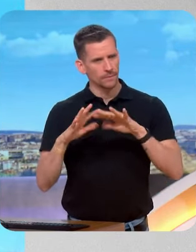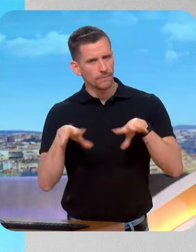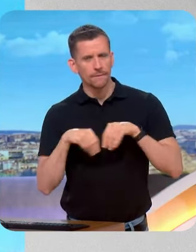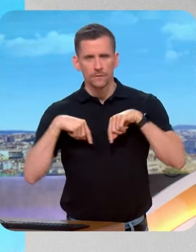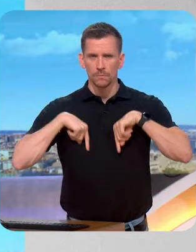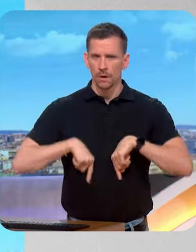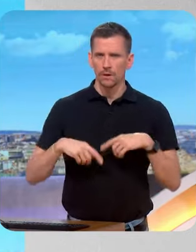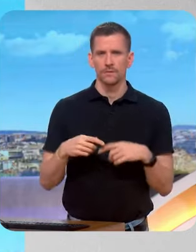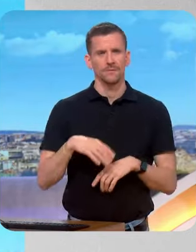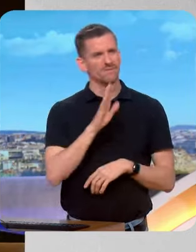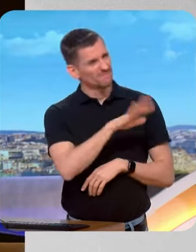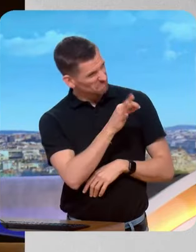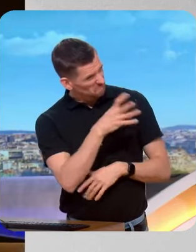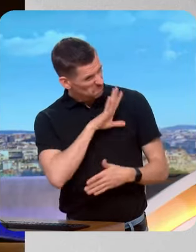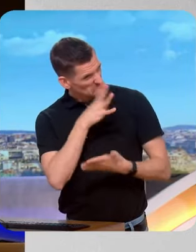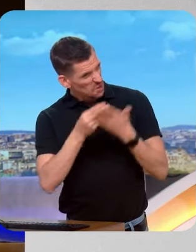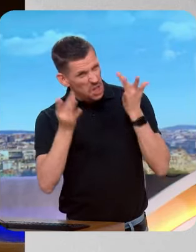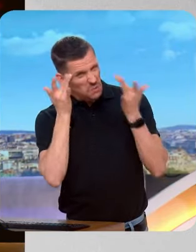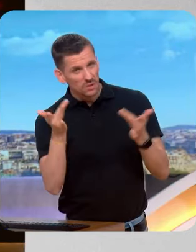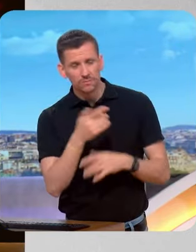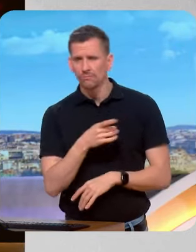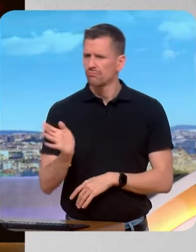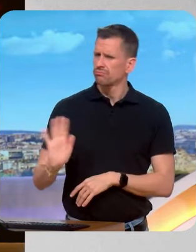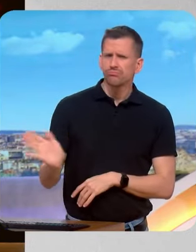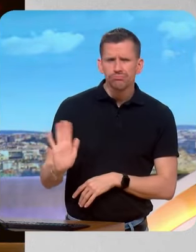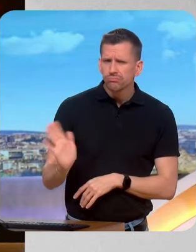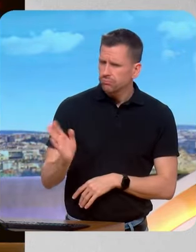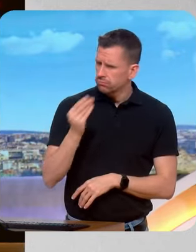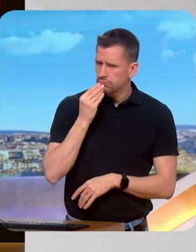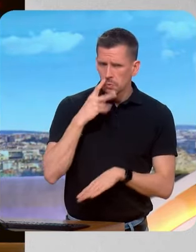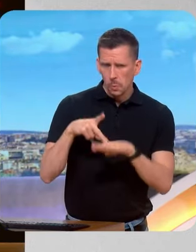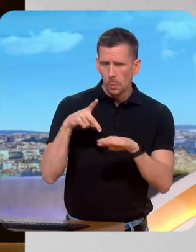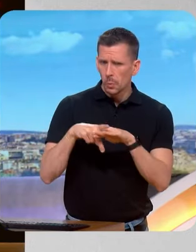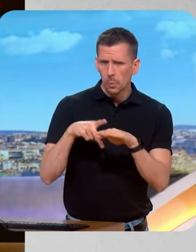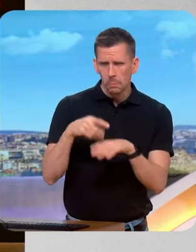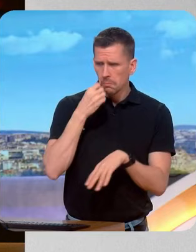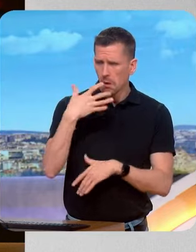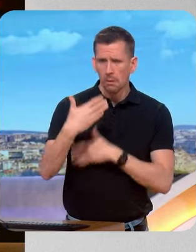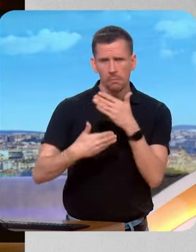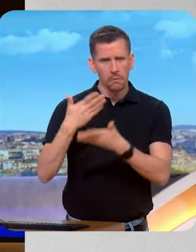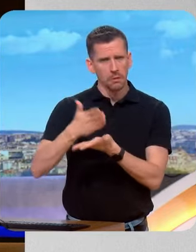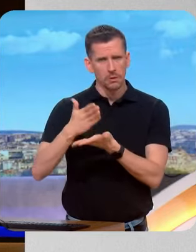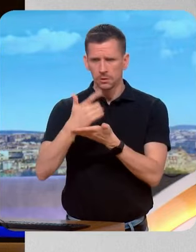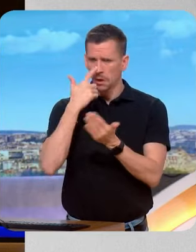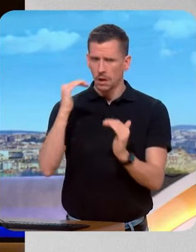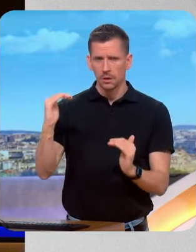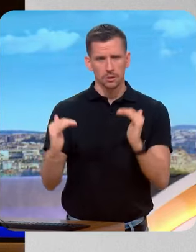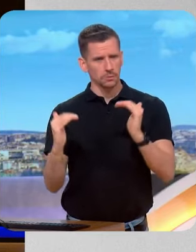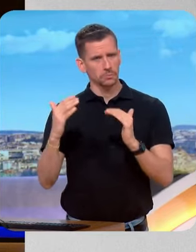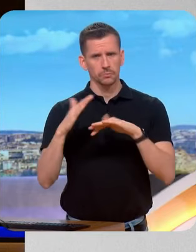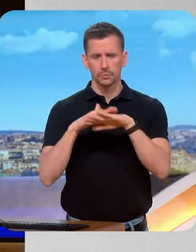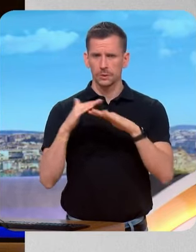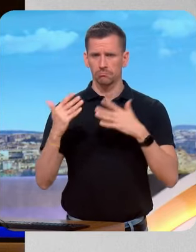géographique. Je crois qu'il a fait une très bonne entrée en matière. Et au fond, quand on regarde ce rééquilibrage politique et ce rééquilibrage